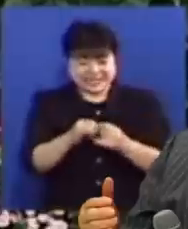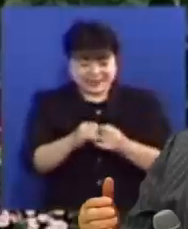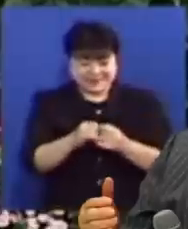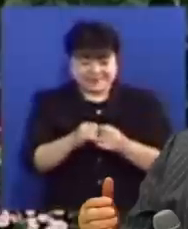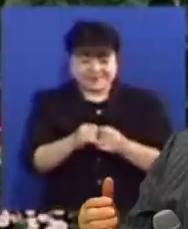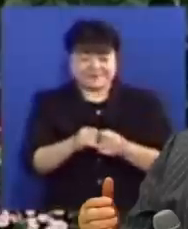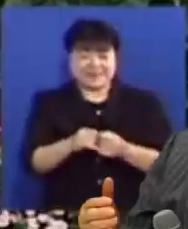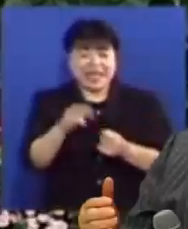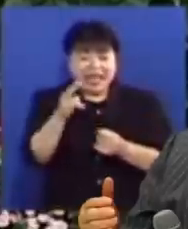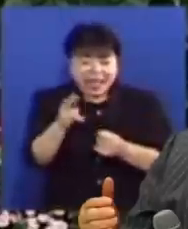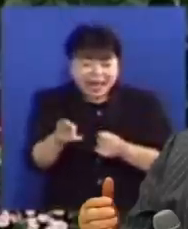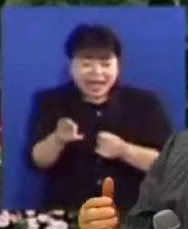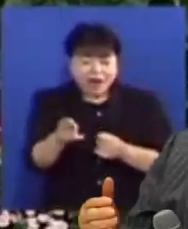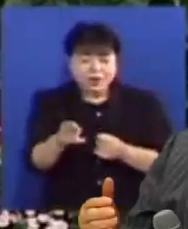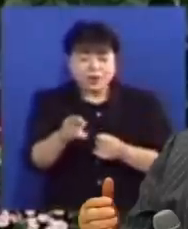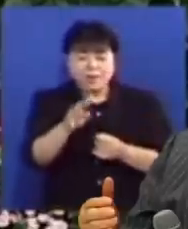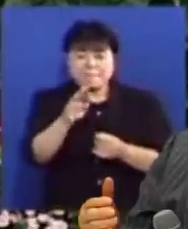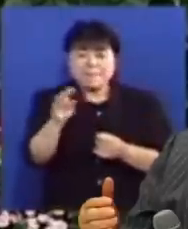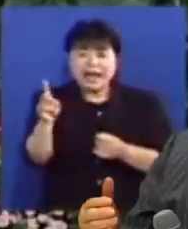파라클레토스인데